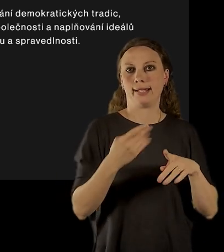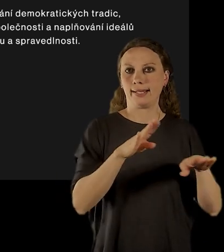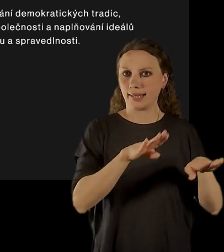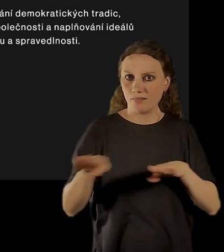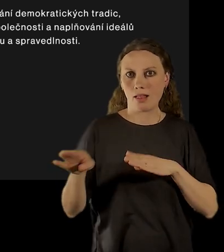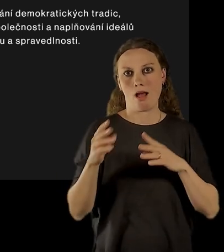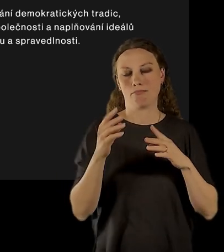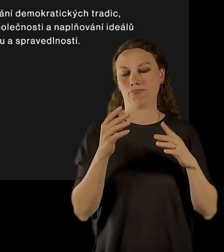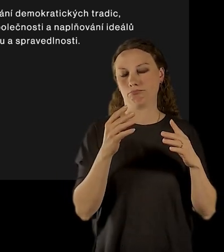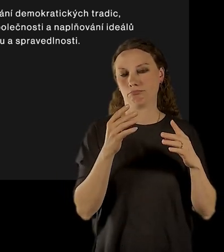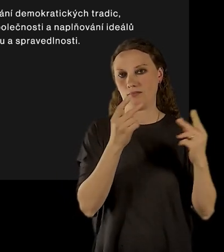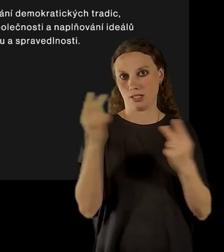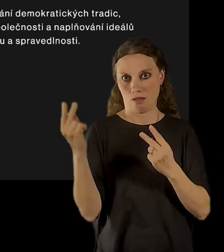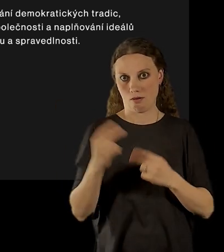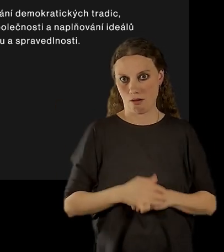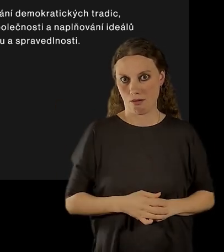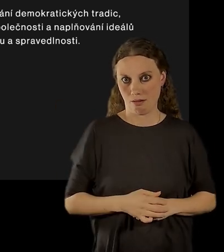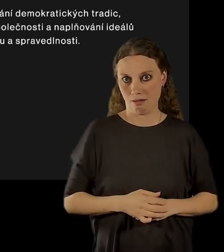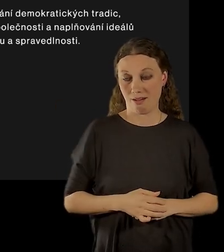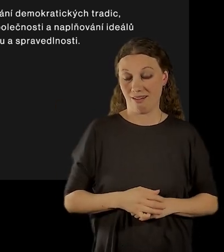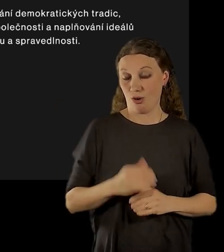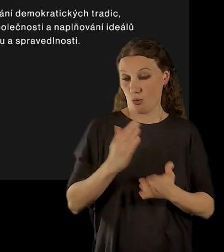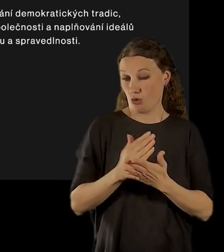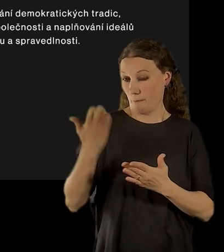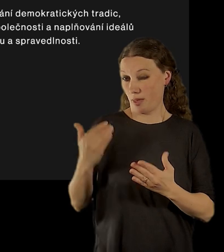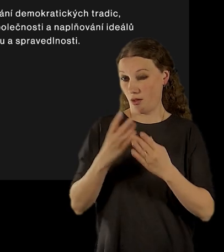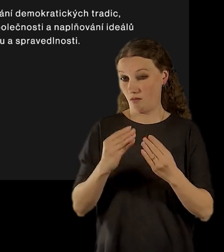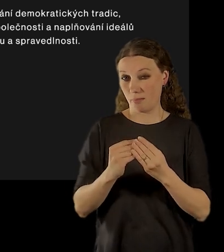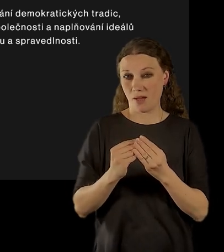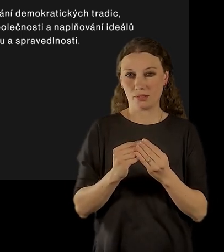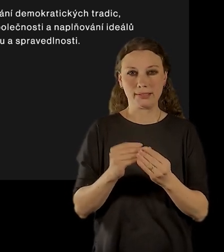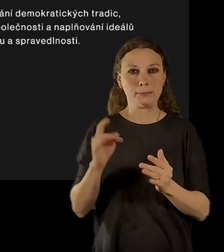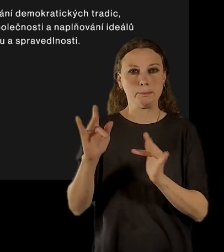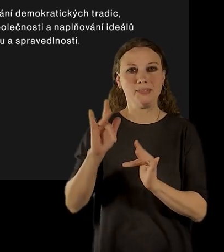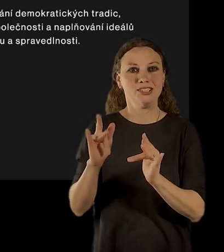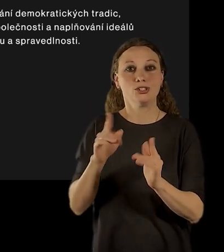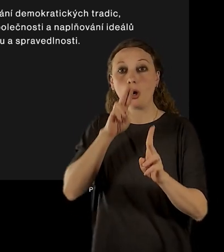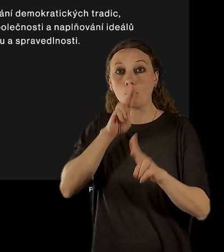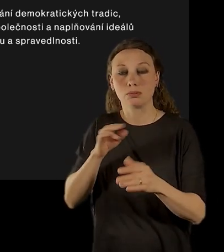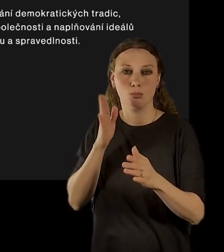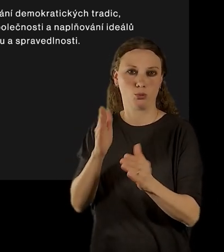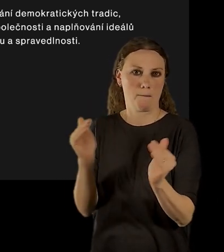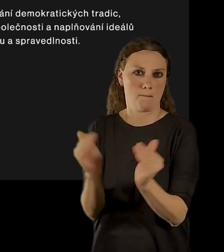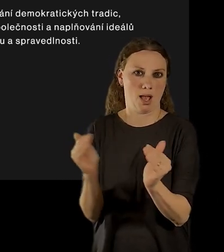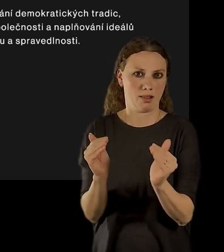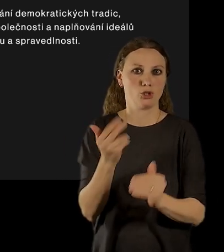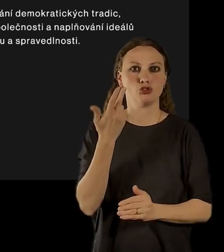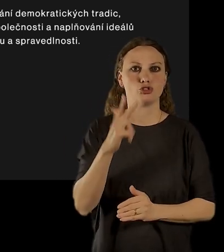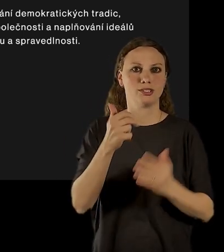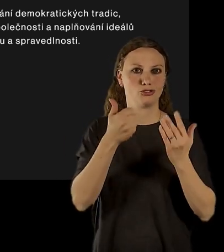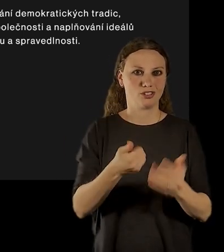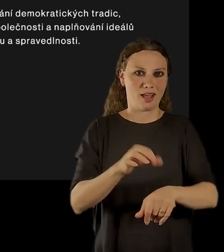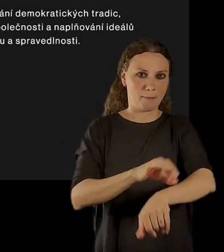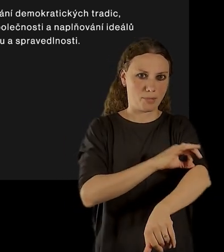je skutečně velmi malý prostor. I proto se snažíme